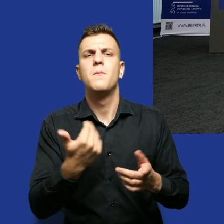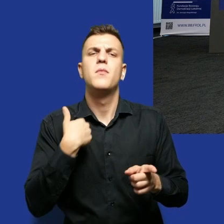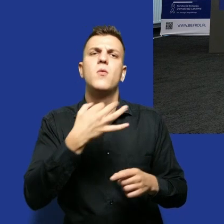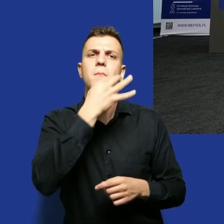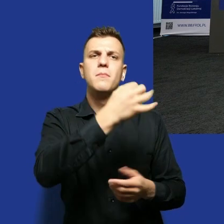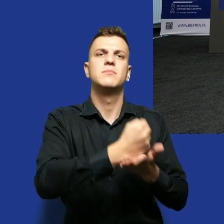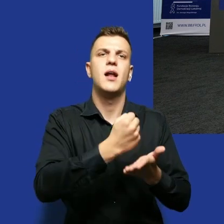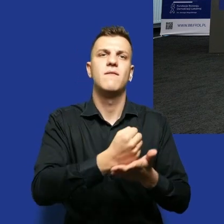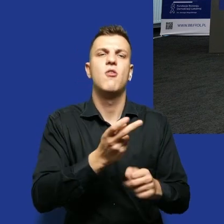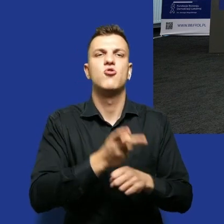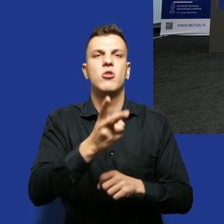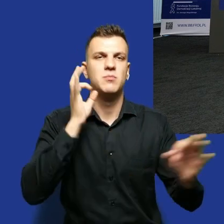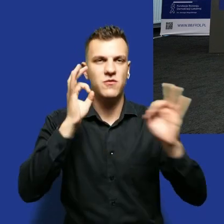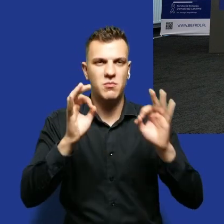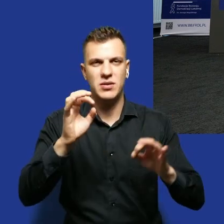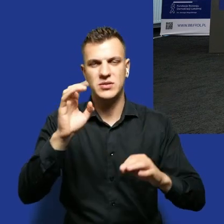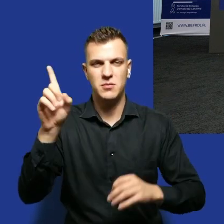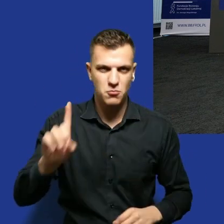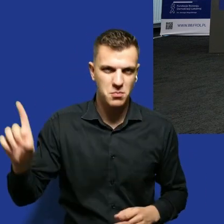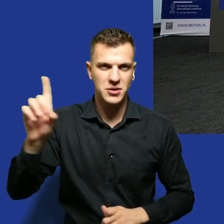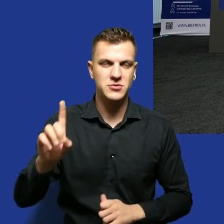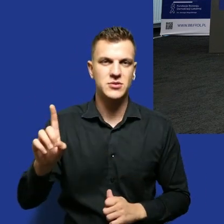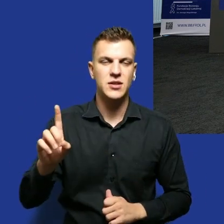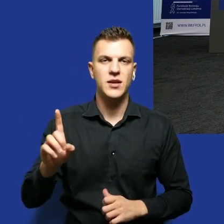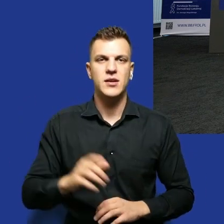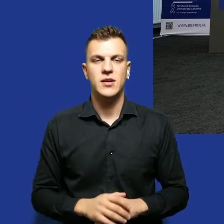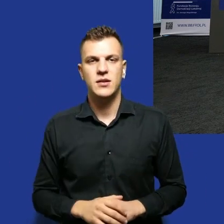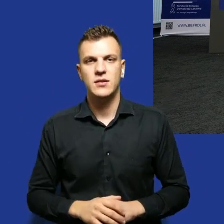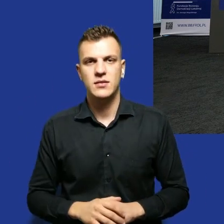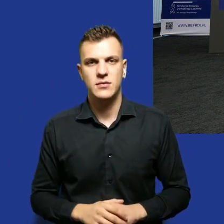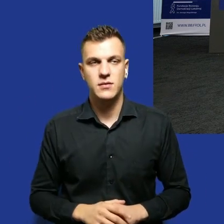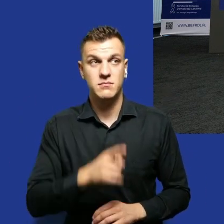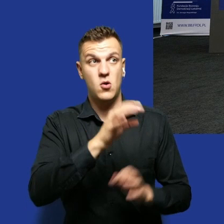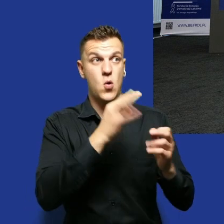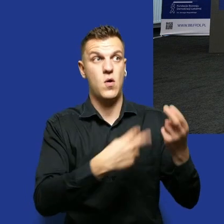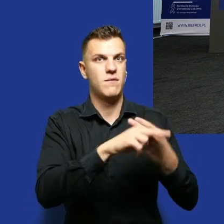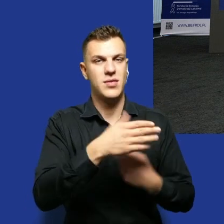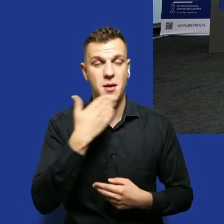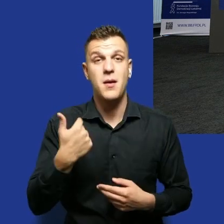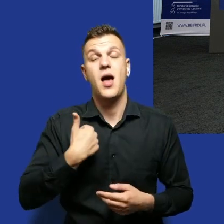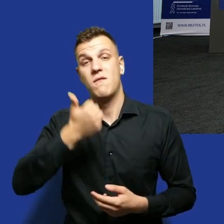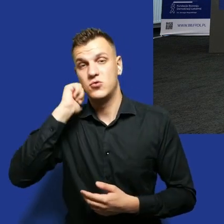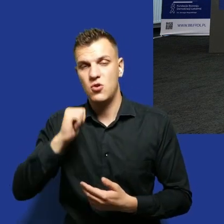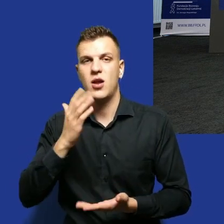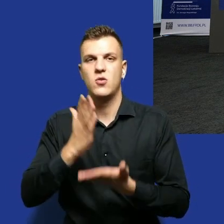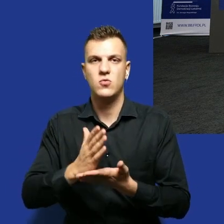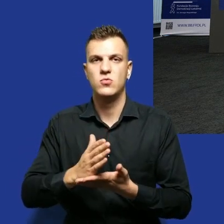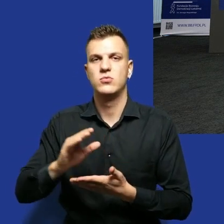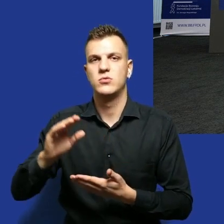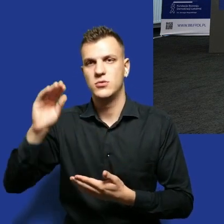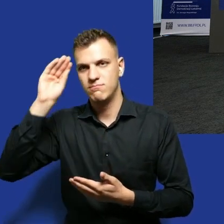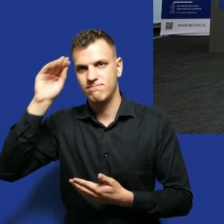dostęp do informacji publicznej i tutaj odpowiedź, którą otrzymałam nie do końca mnie usatysfakcjonowała, więc w dniu wczoraj skierowałam to do